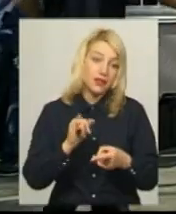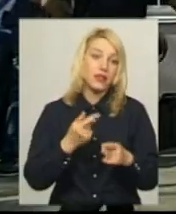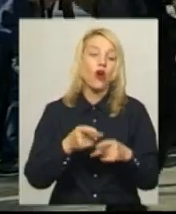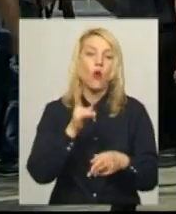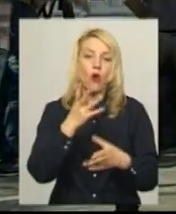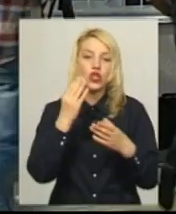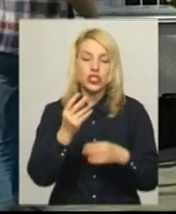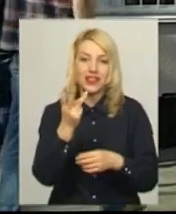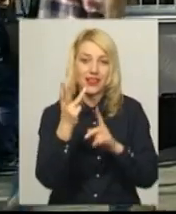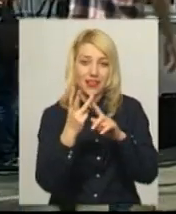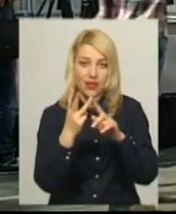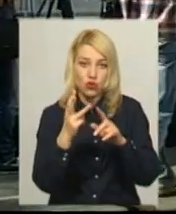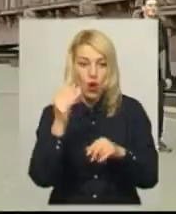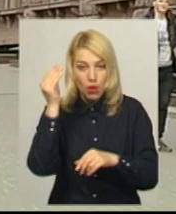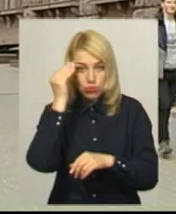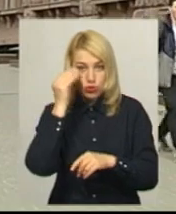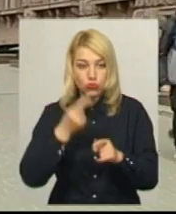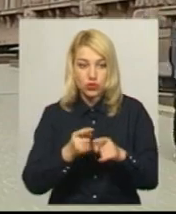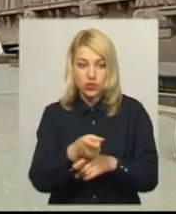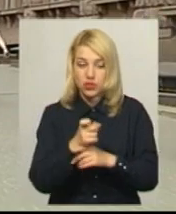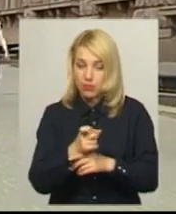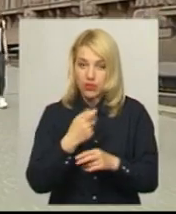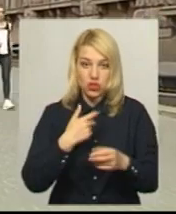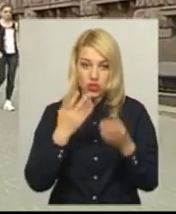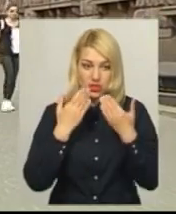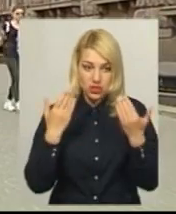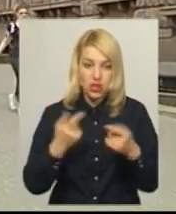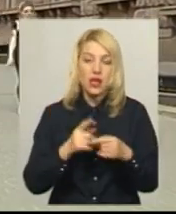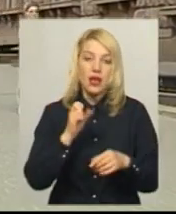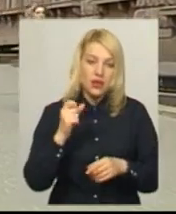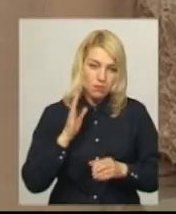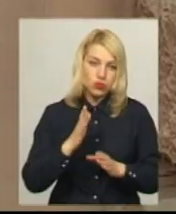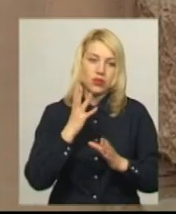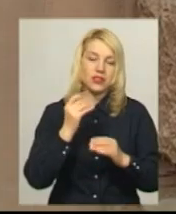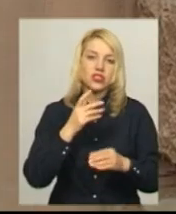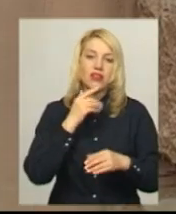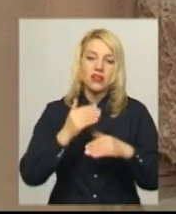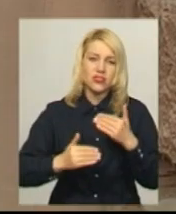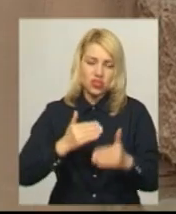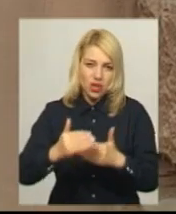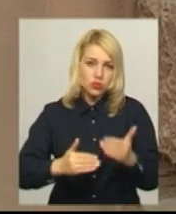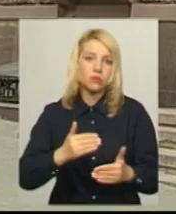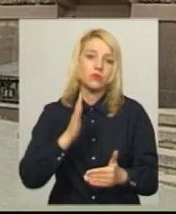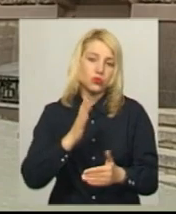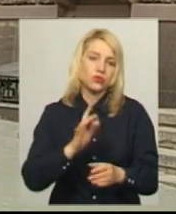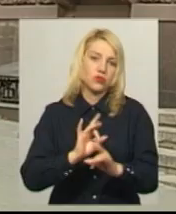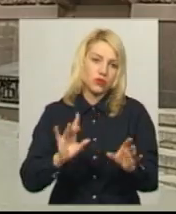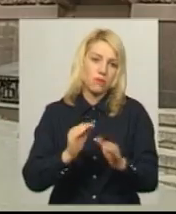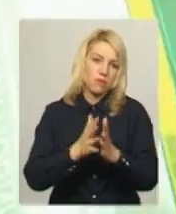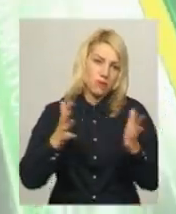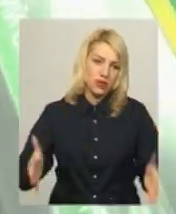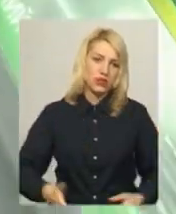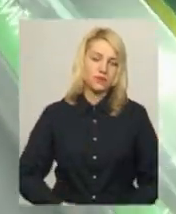стрільбі, прокурор не говорить. А в Державному бюро розслідувань новинам на першому пообіцяли прокоментувати це згодом. Олена Блізнякова, Влада Прізова, Олександр